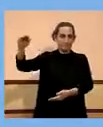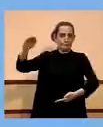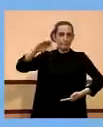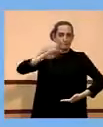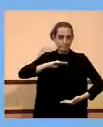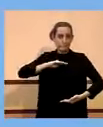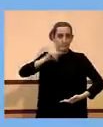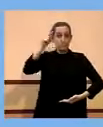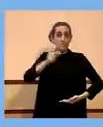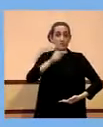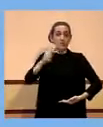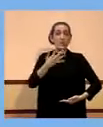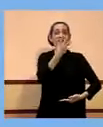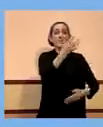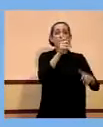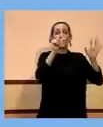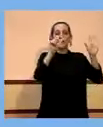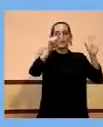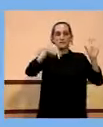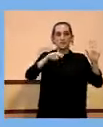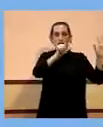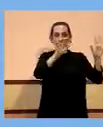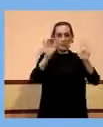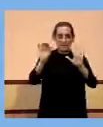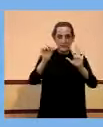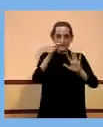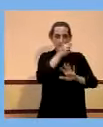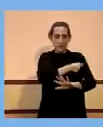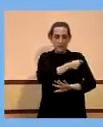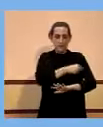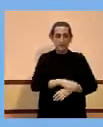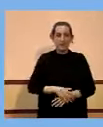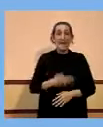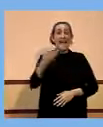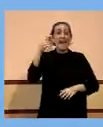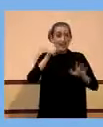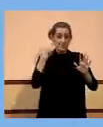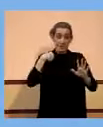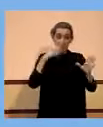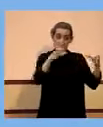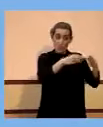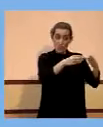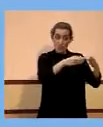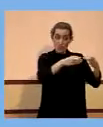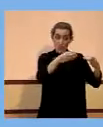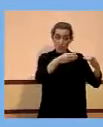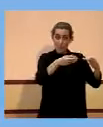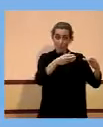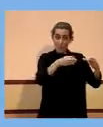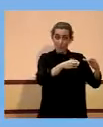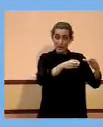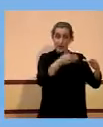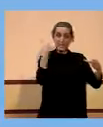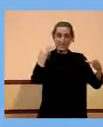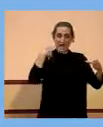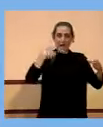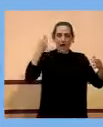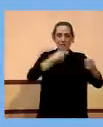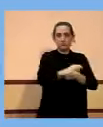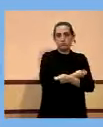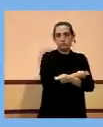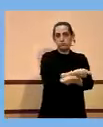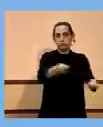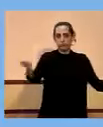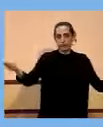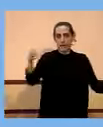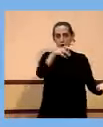56.700. I ja s'hi han distribuït entre els diferents punts d'AstraZeneca que tenim en el nostre